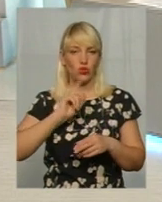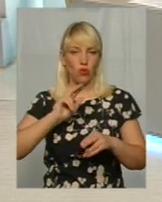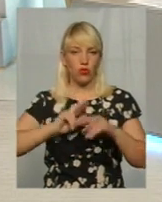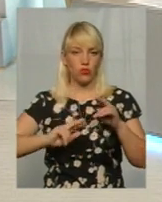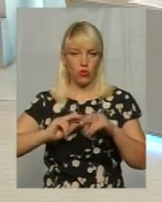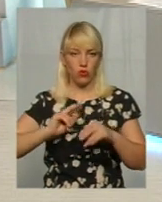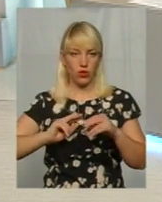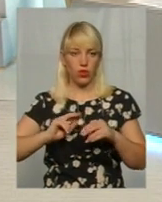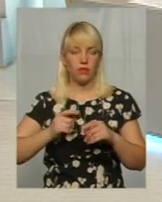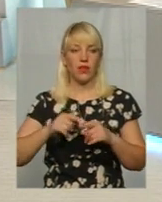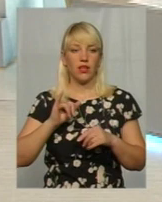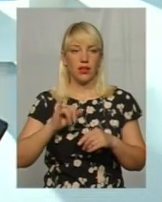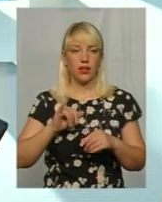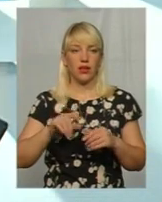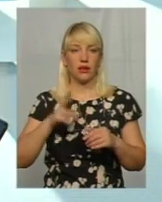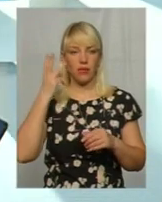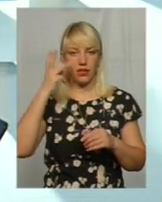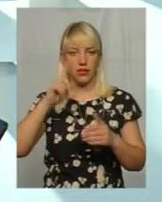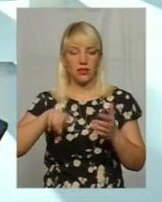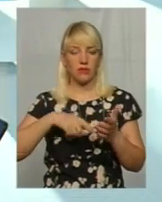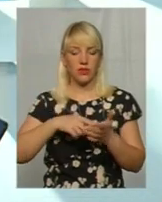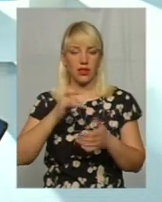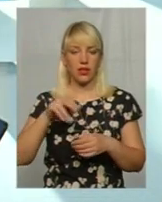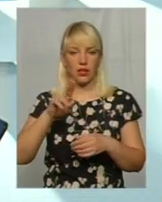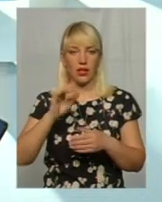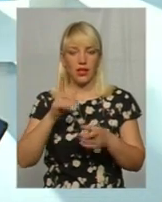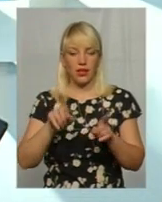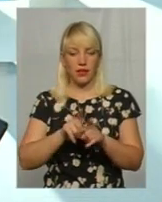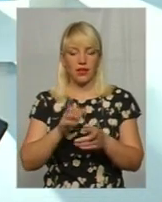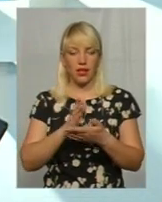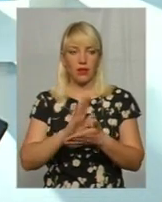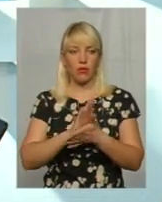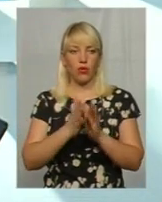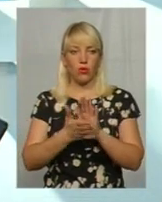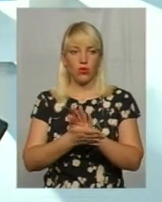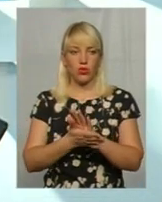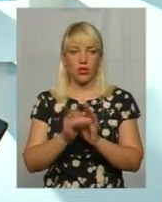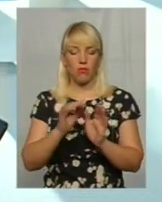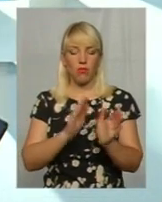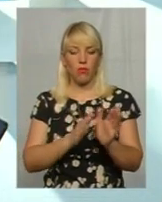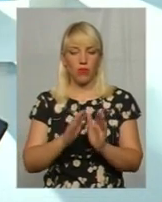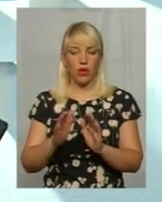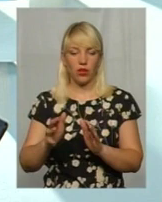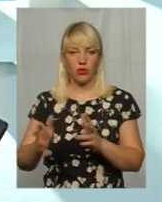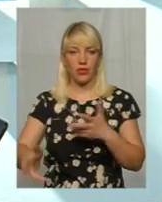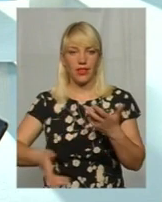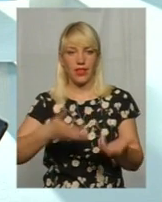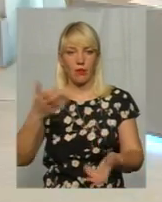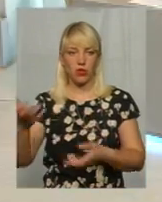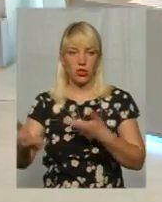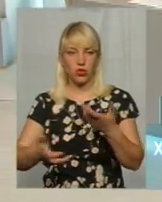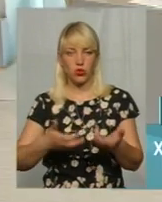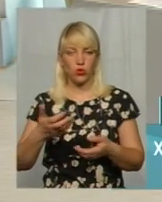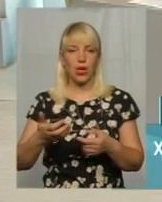у Хмельницькому міському раді прийнято положення про порядок демонтажу тимчасових споруд,